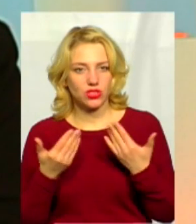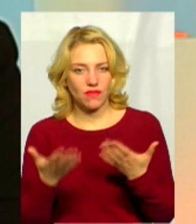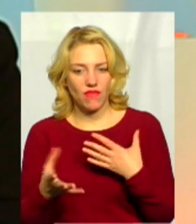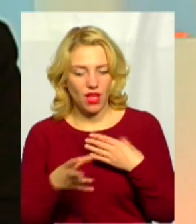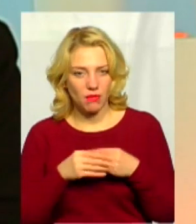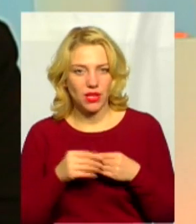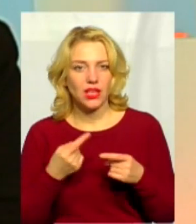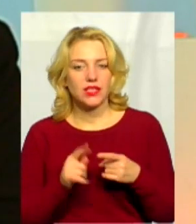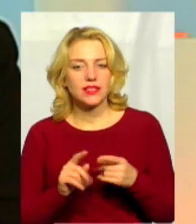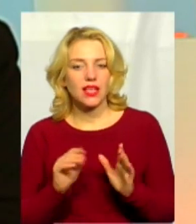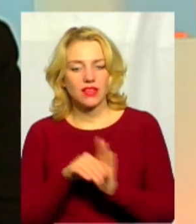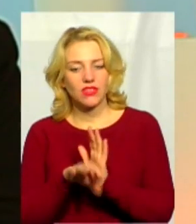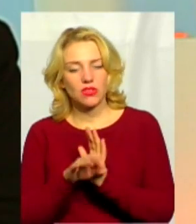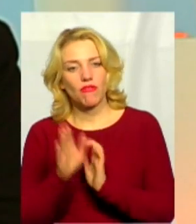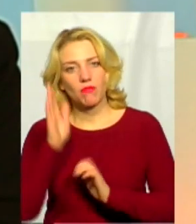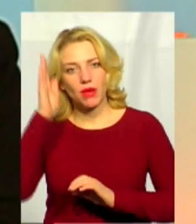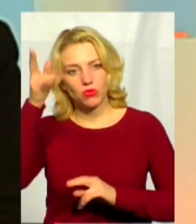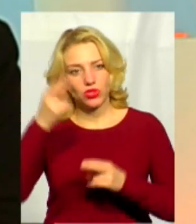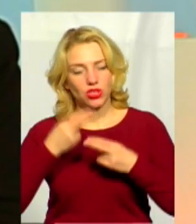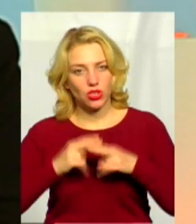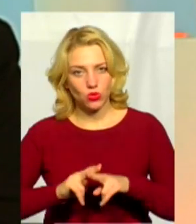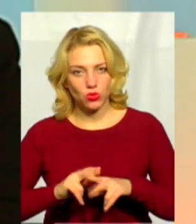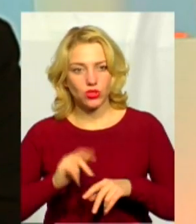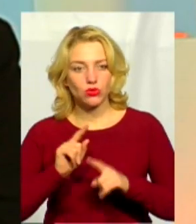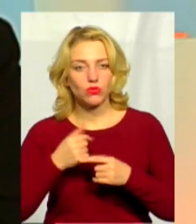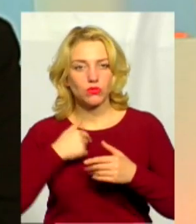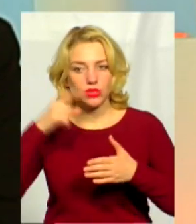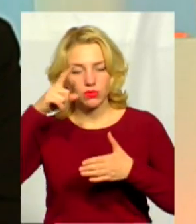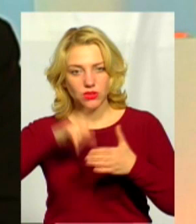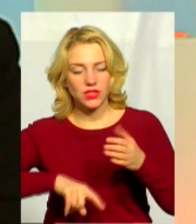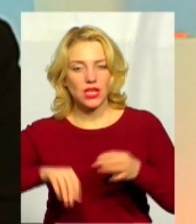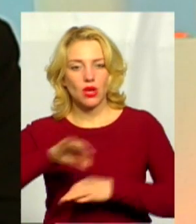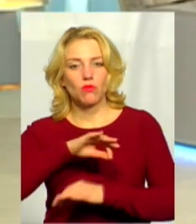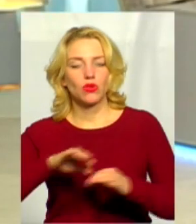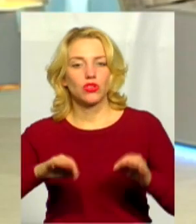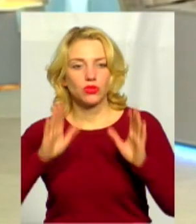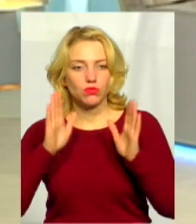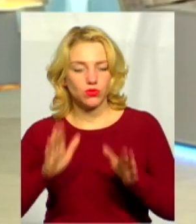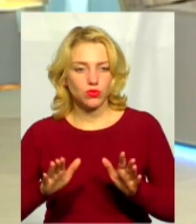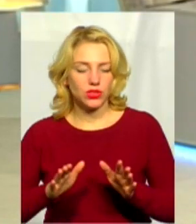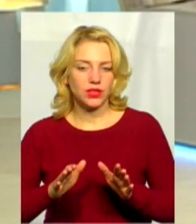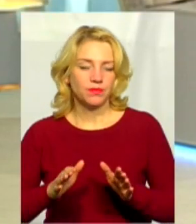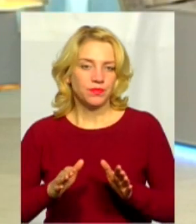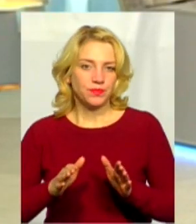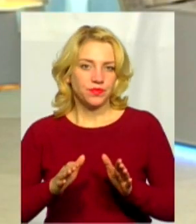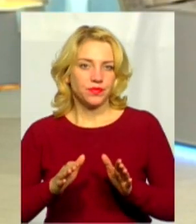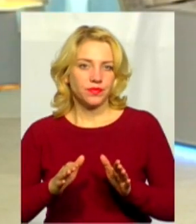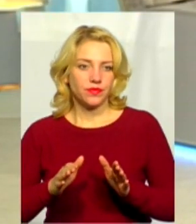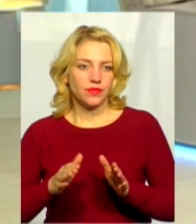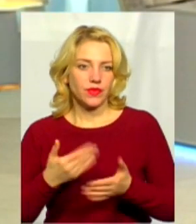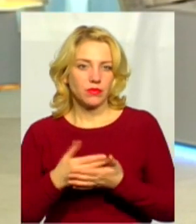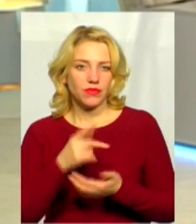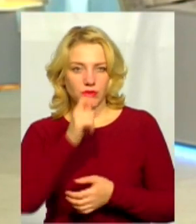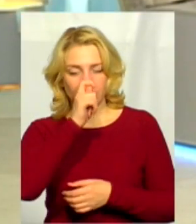з вами інвестиція в майбутні технології. Тому ми сподіваємося, що проєкти будуть з'являтися, перші аукціони орієнтовано будуть проведені в